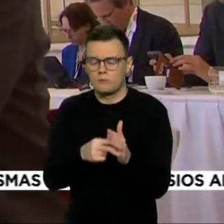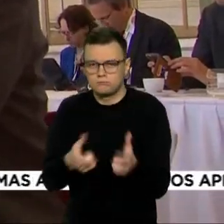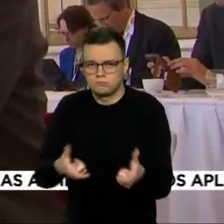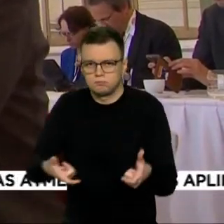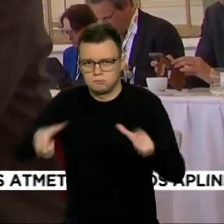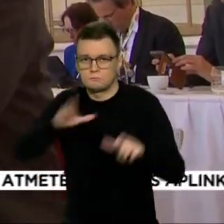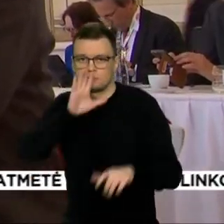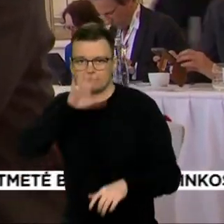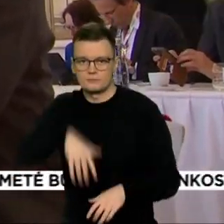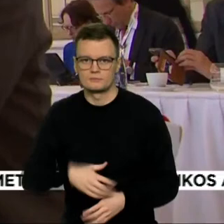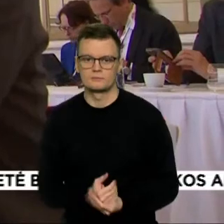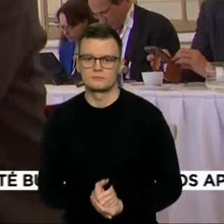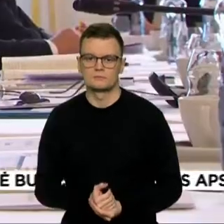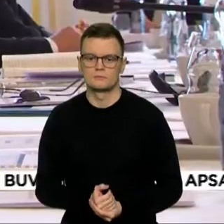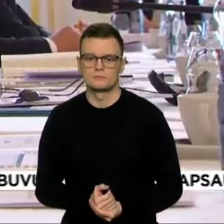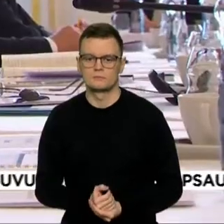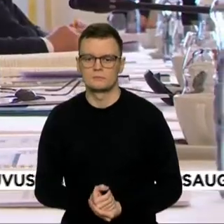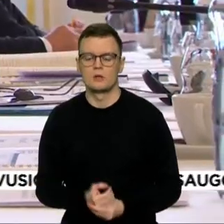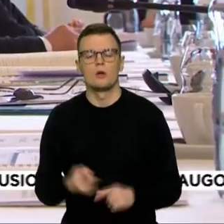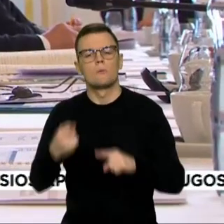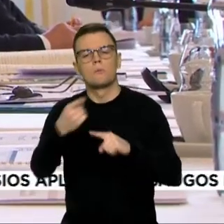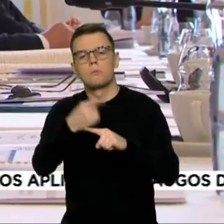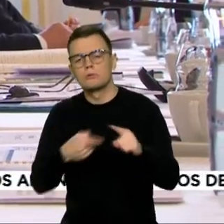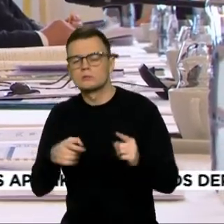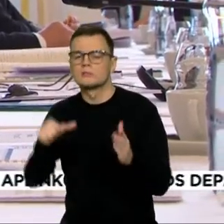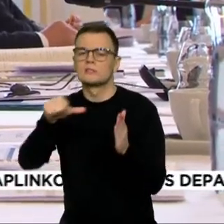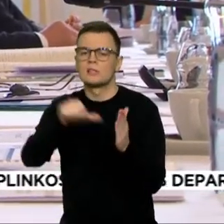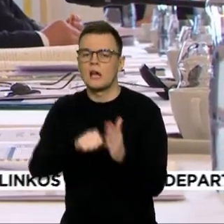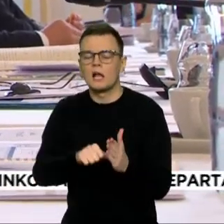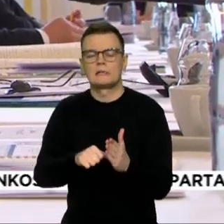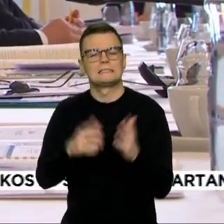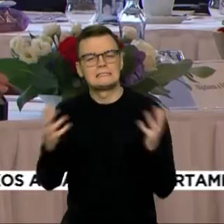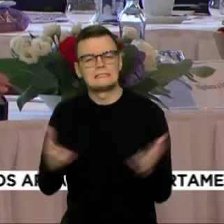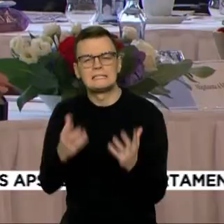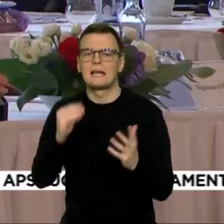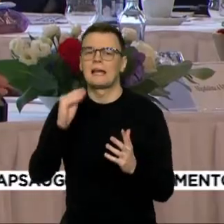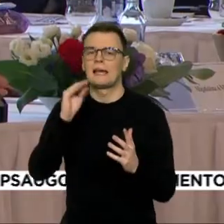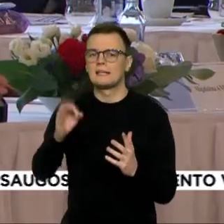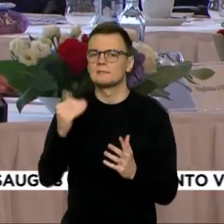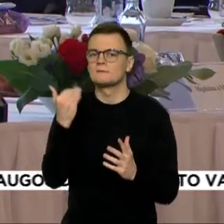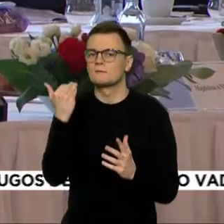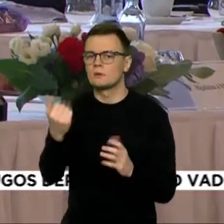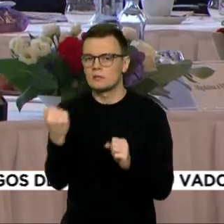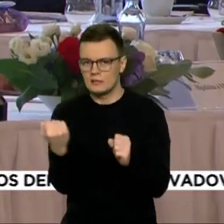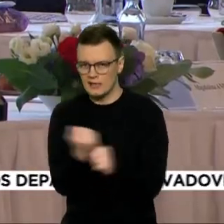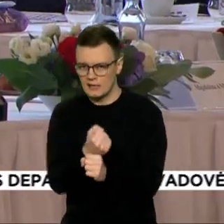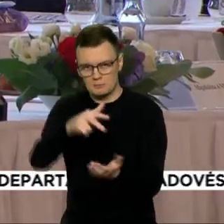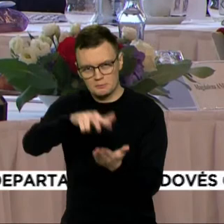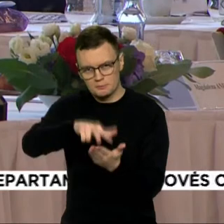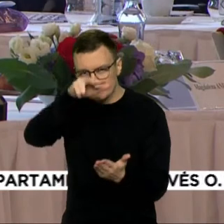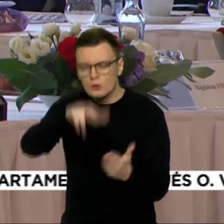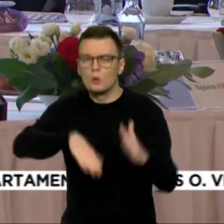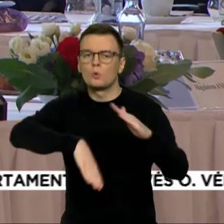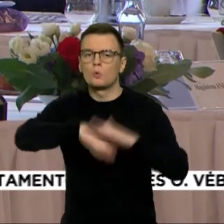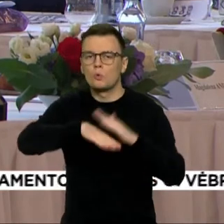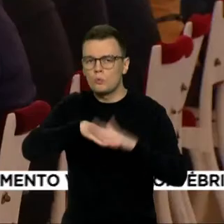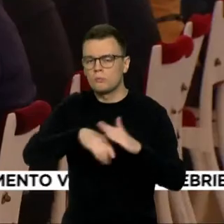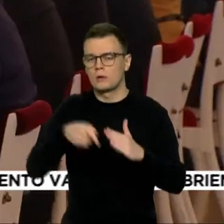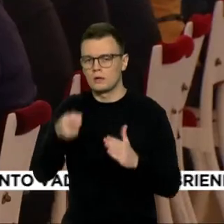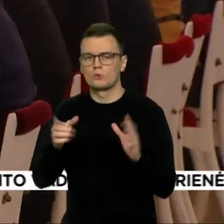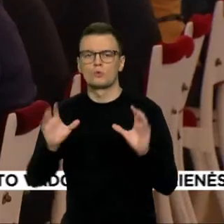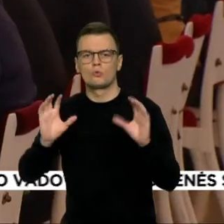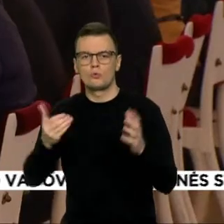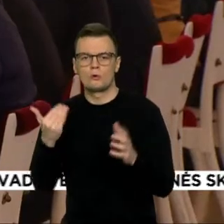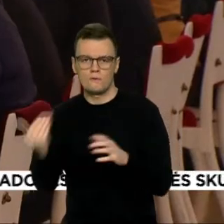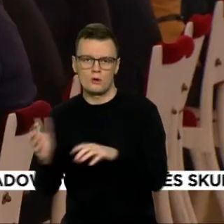bendrijos valstybių ragino Europos komisija nustatyti kainų lubas į Europą importuojamoms dujoms. Girdimi siūlymai kurti ir specialų fondą, iš kurio